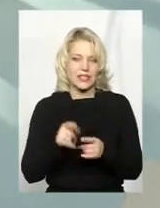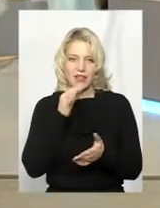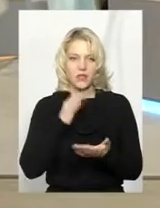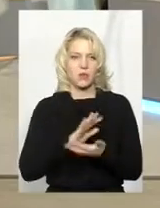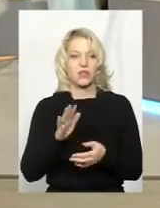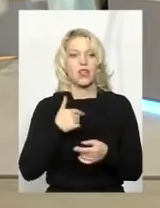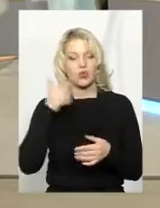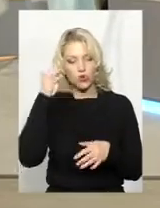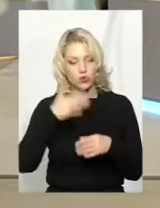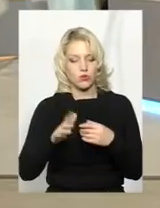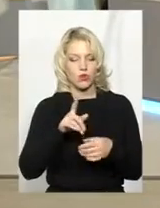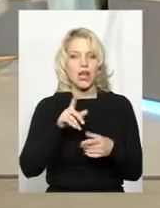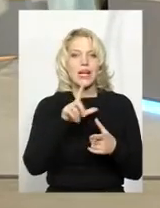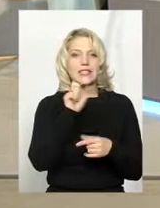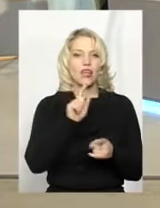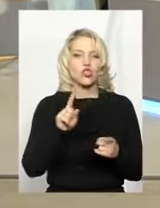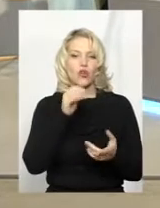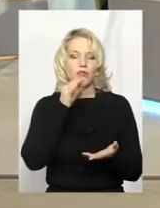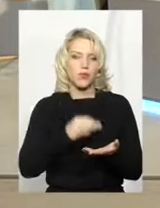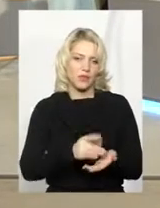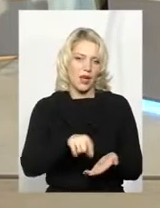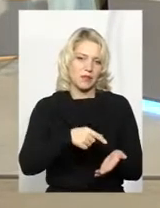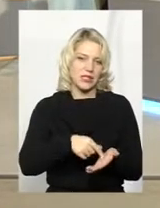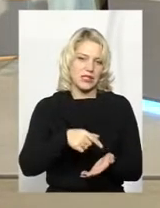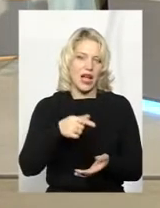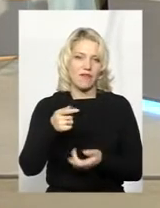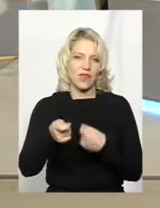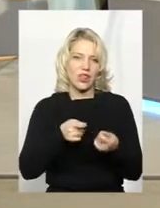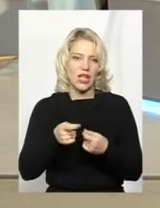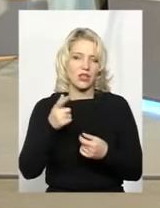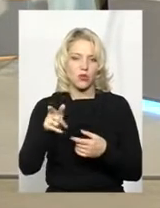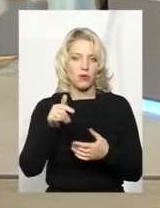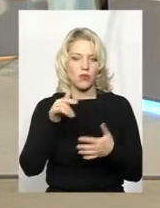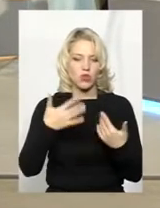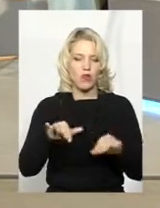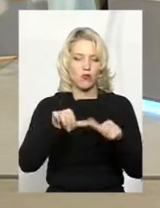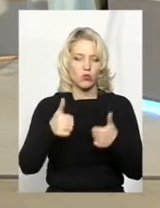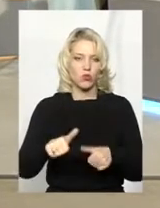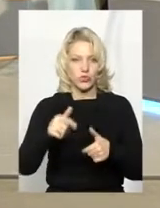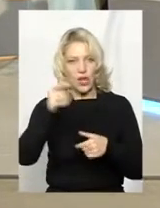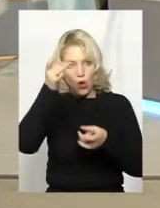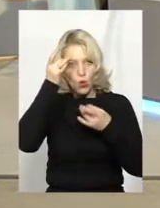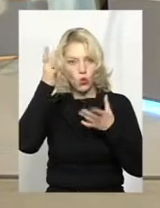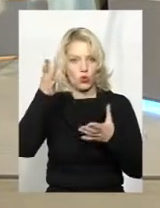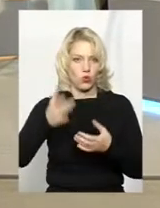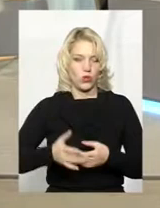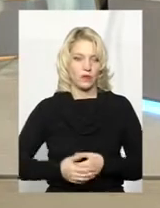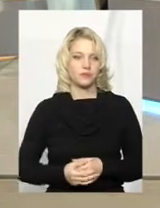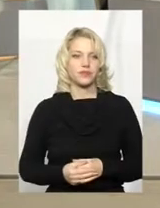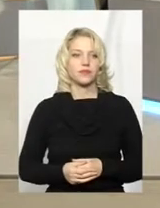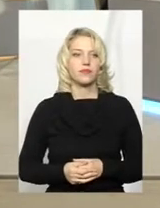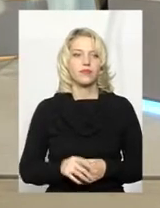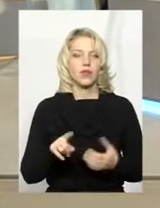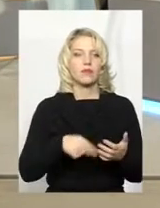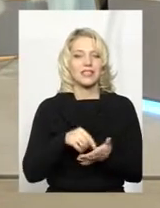Тобто ти розумієш, зони відповідальності місцевої влади, і це вже якась певна культура в тебе формується. Тобто це навіть і цікаво із такого аспекту. Ну і в міській